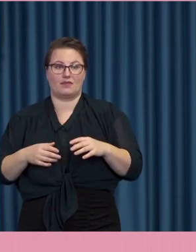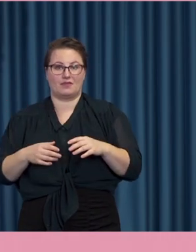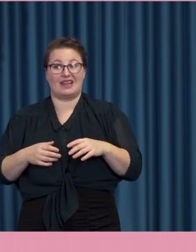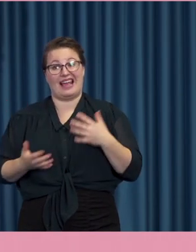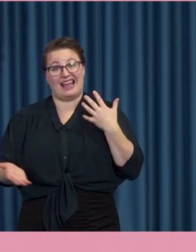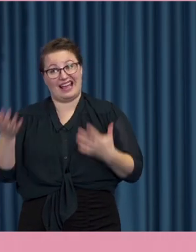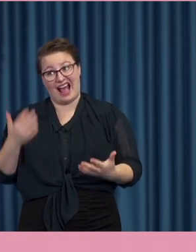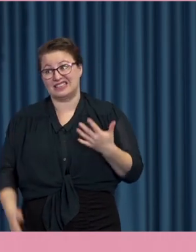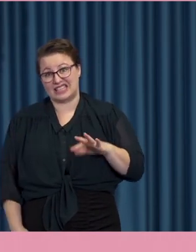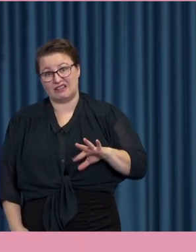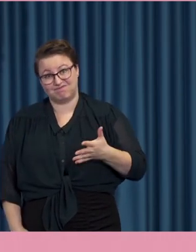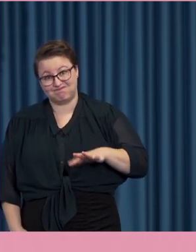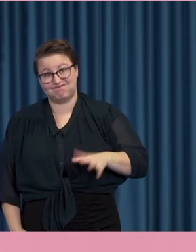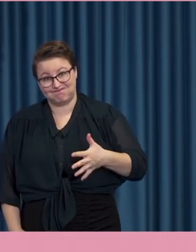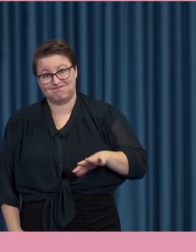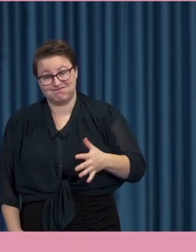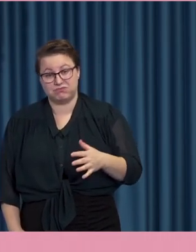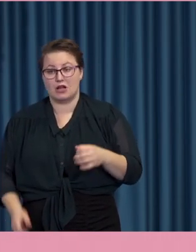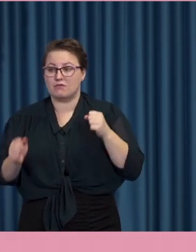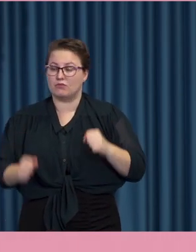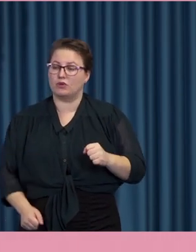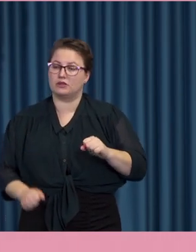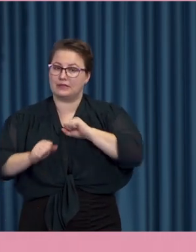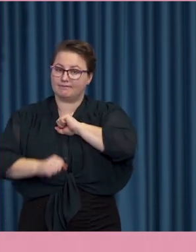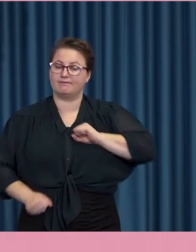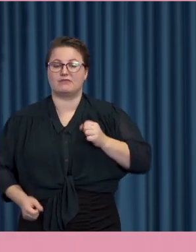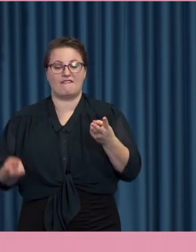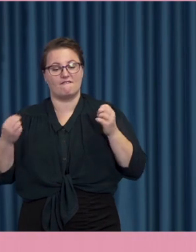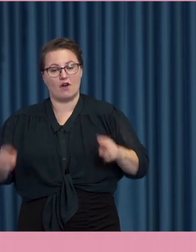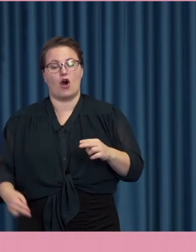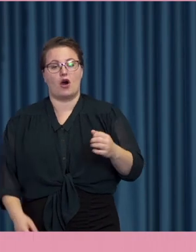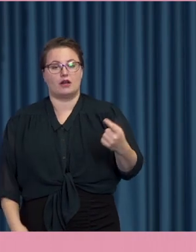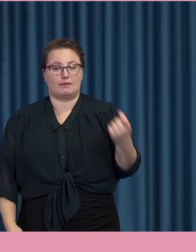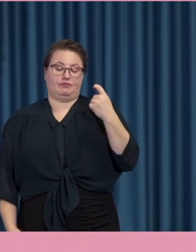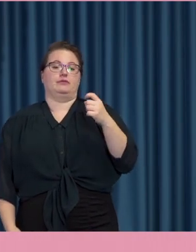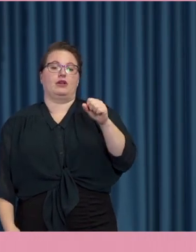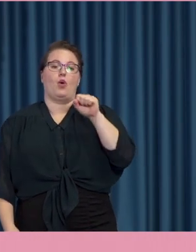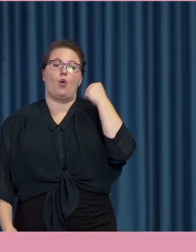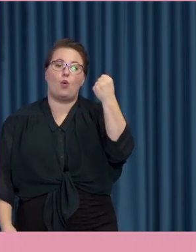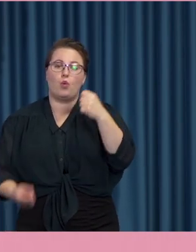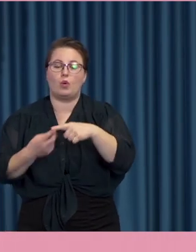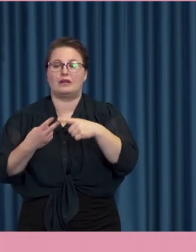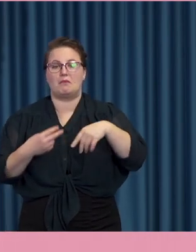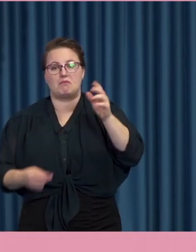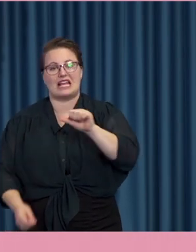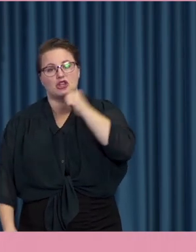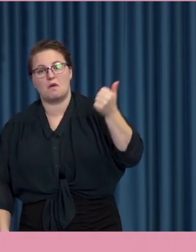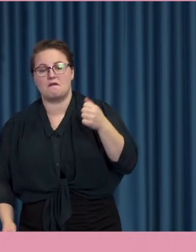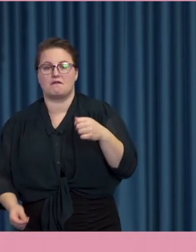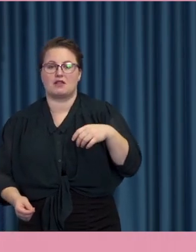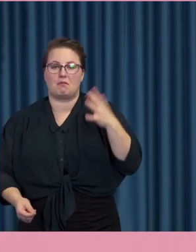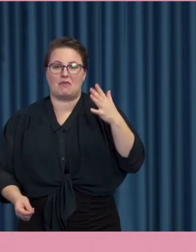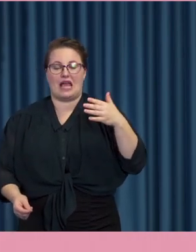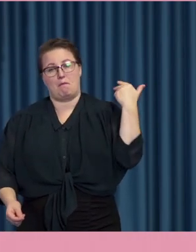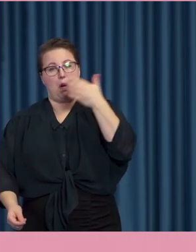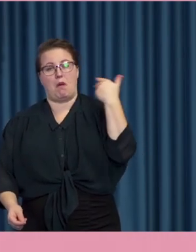risigt liksom. Man får vänja sig vid en tuffare tag, man får vänja sig vid hot, man får vänja sig vid att bli illa åtgången. Lite som du